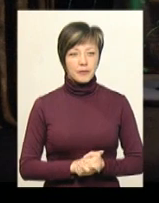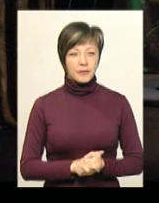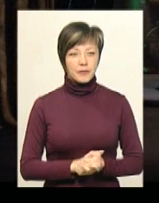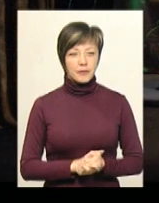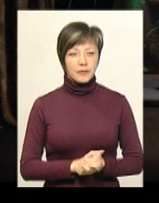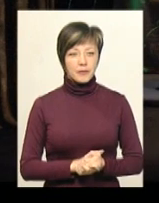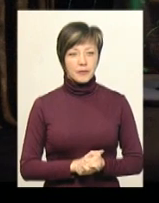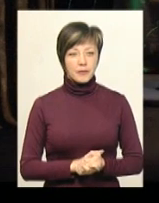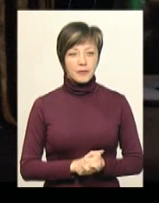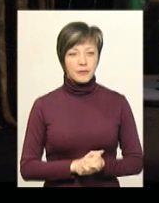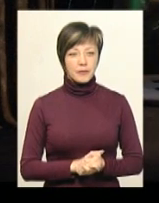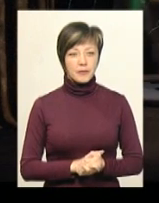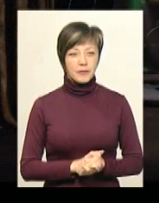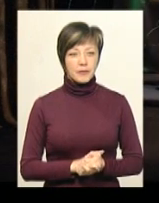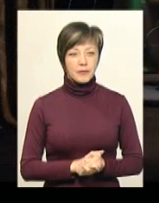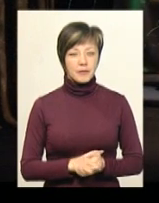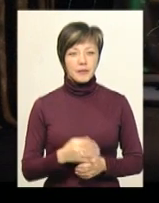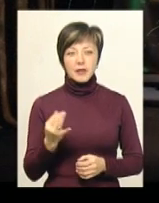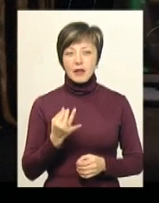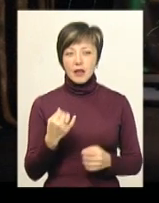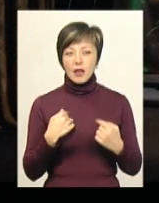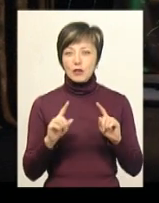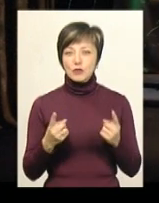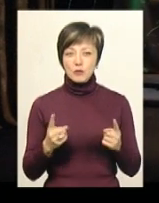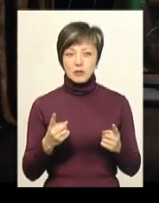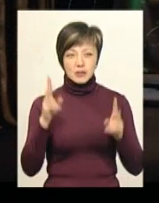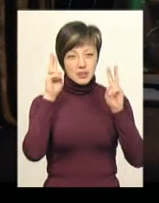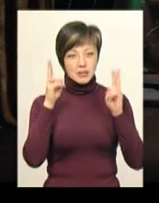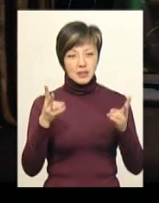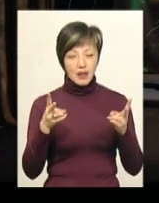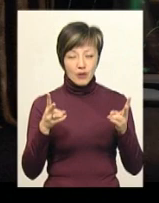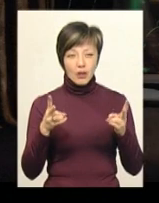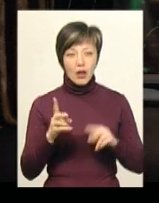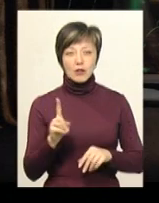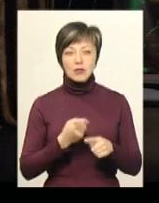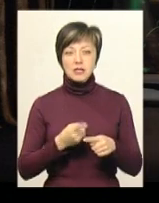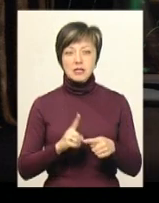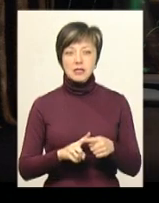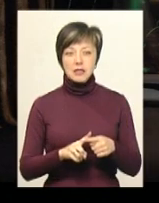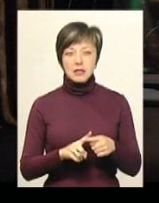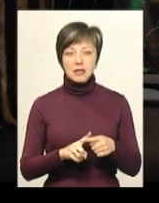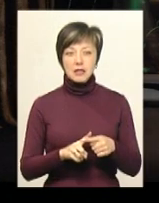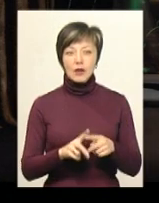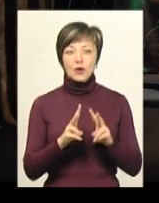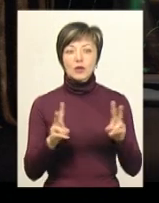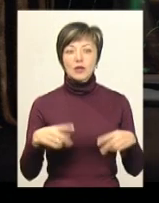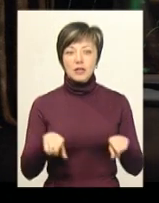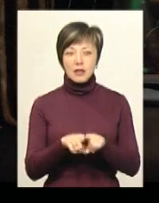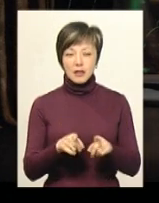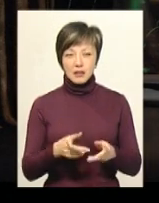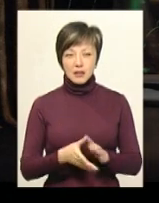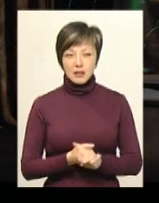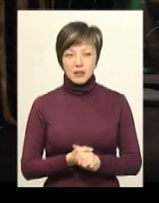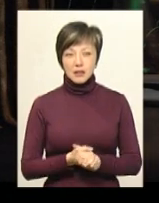Цікава? Я чогось? Не знаю. А що це за день такий? Мама,